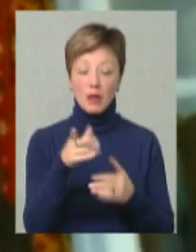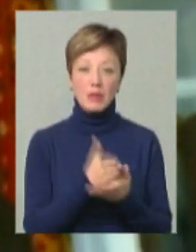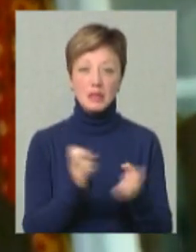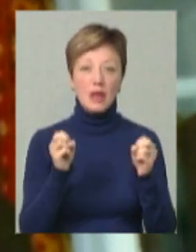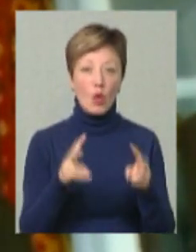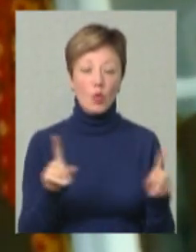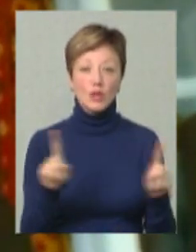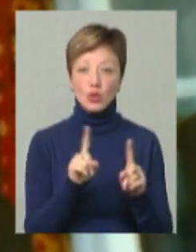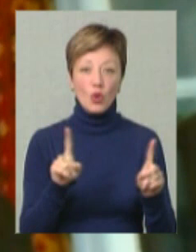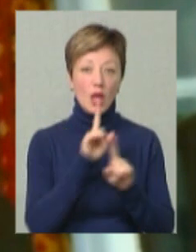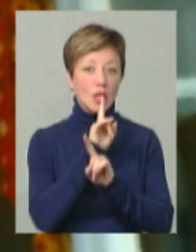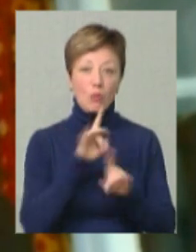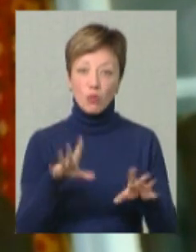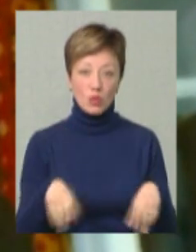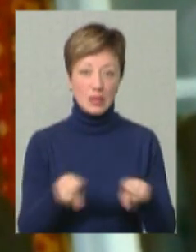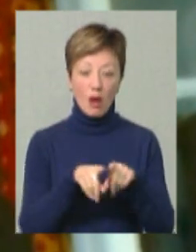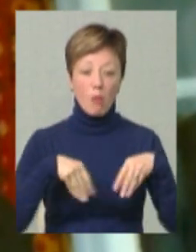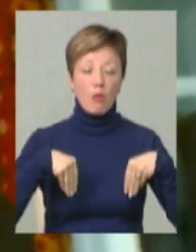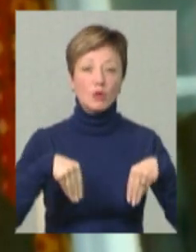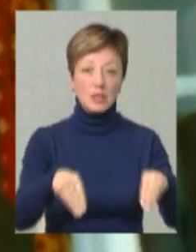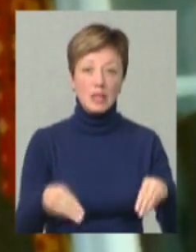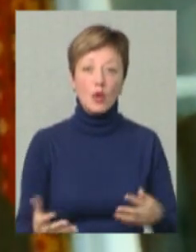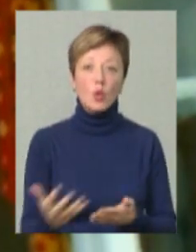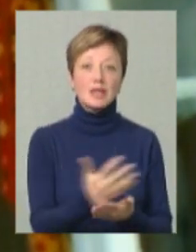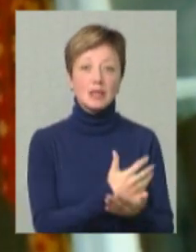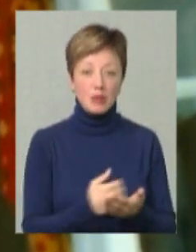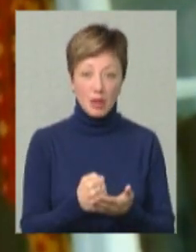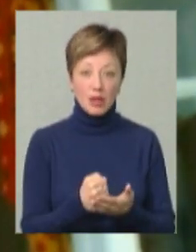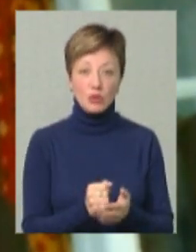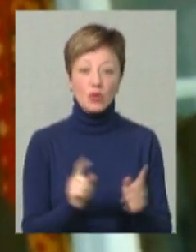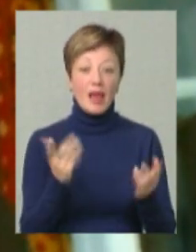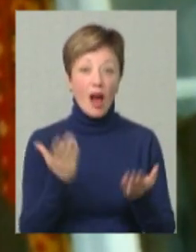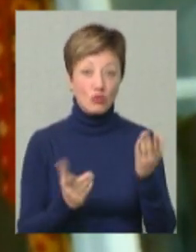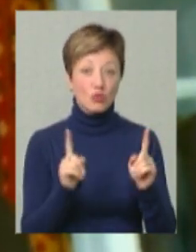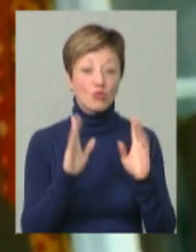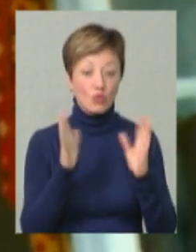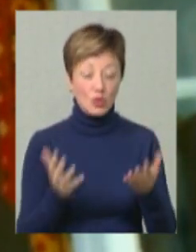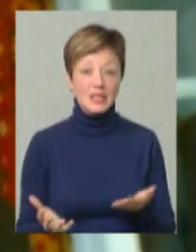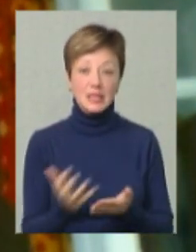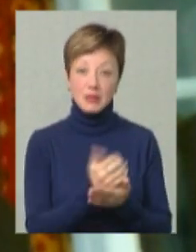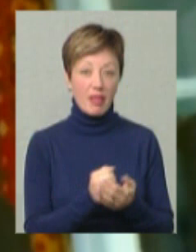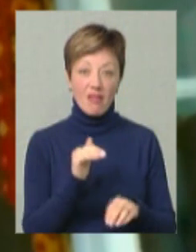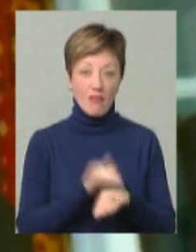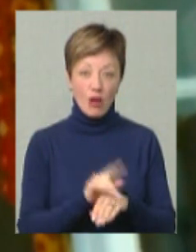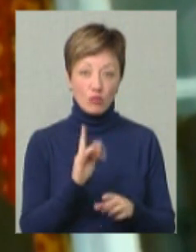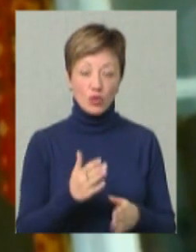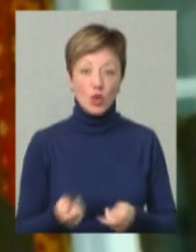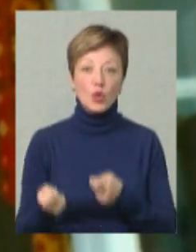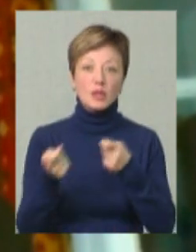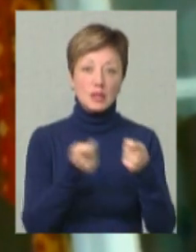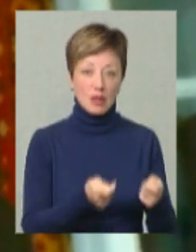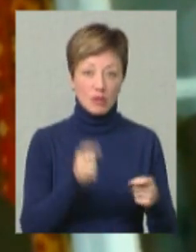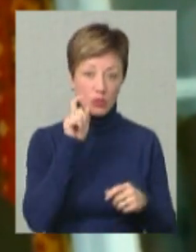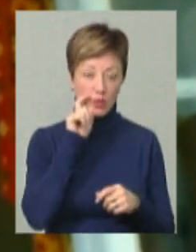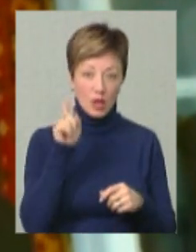загроза, що не буде стільки посіяно, стільки зібрано, а якщо навіть щось буде зібрано, не факт, що буде доставлено в